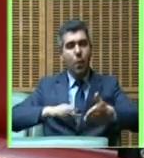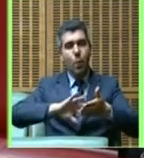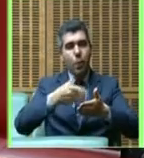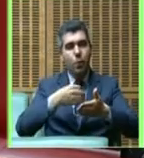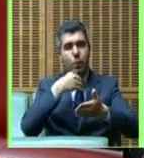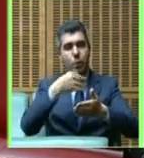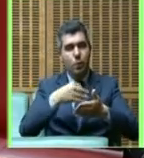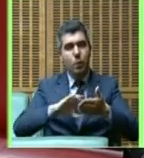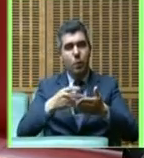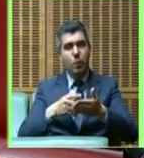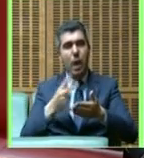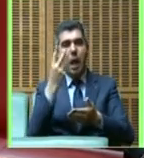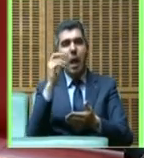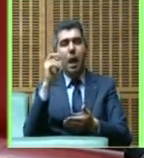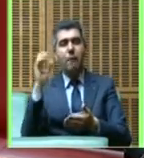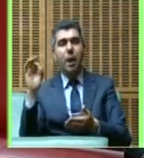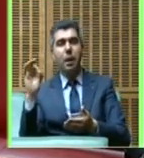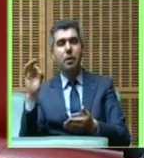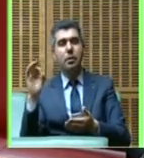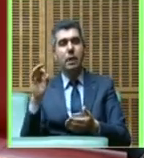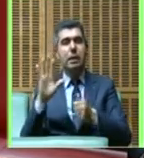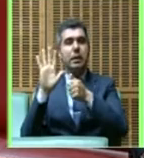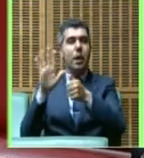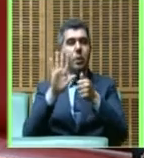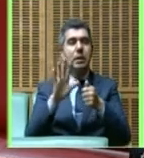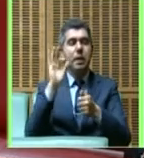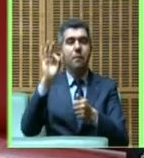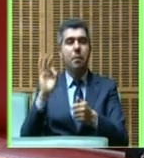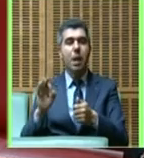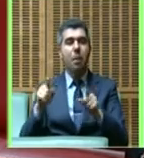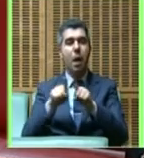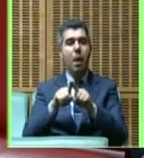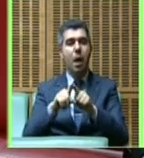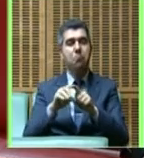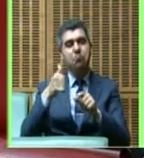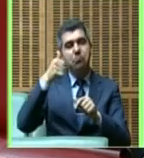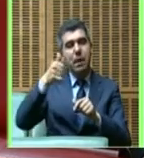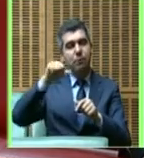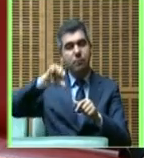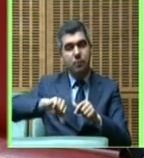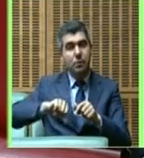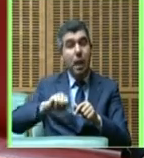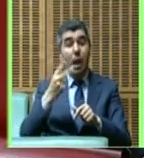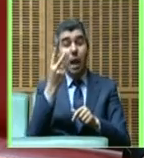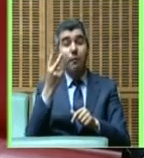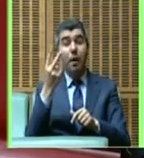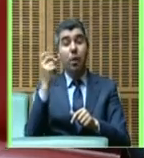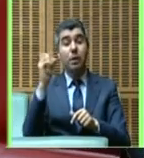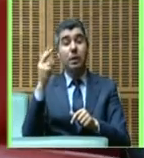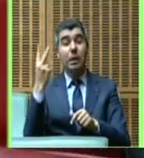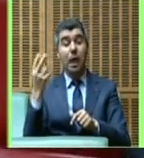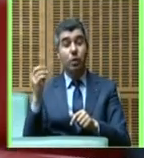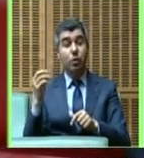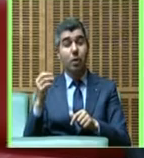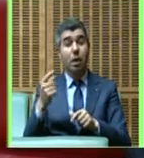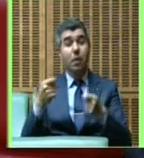اللي كانت عنا في سنة الفين اللي كنا في ستة وستة في المية ديال الطرق اللي هي حسنة وفوق حسنة نزلنا في الفين وطناش لتلاتة وخمسين ونص